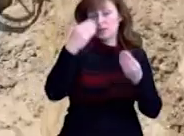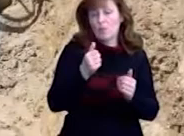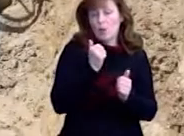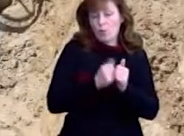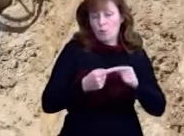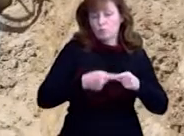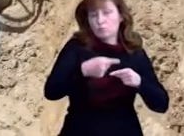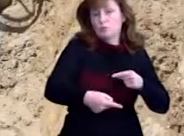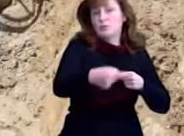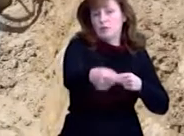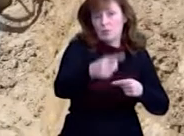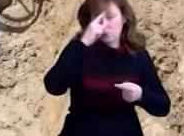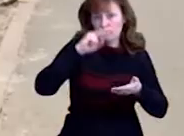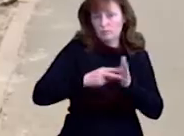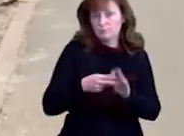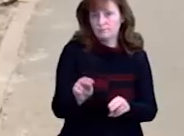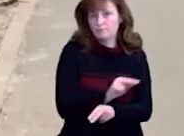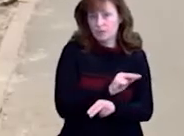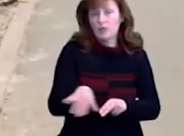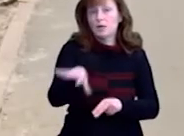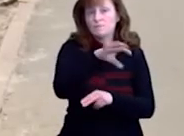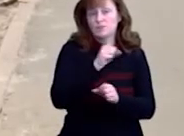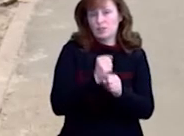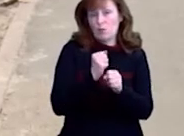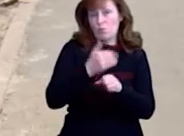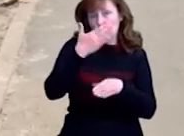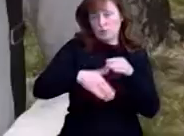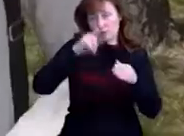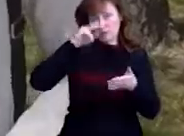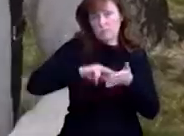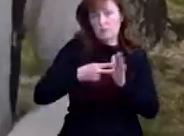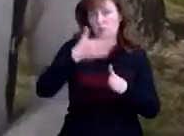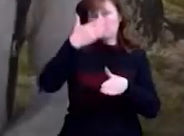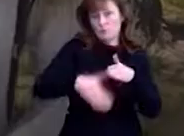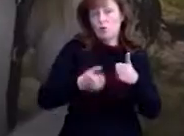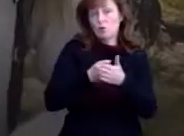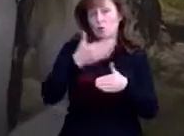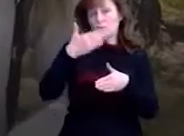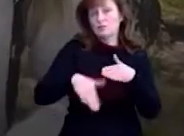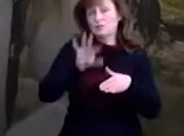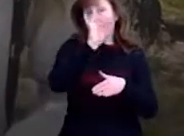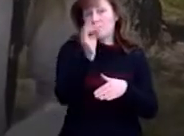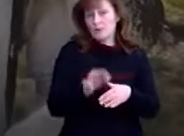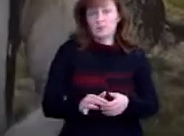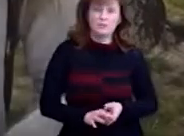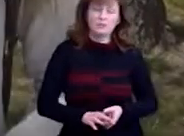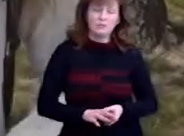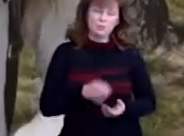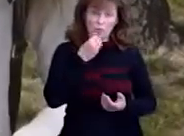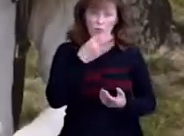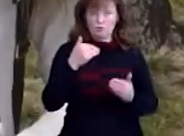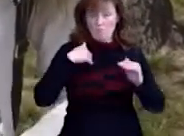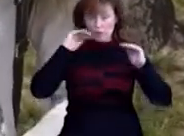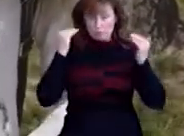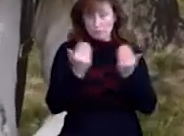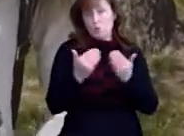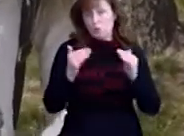За словами Ігора Грищенка, всі роботи планують виконати до кінця вересня. Хороша ідея, поки карантин, зробити дороги. Що я